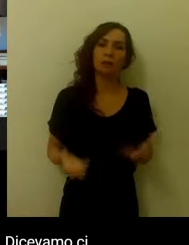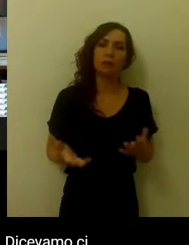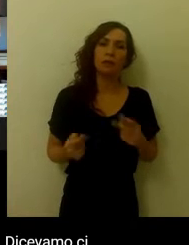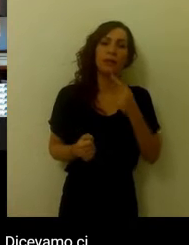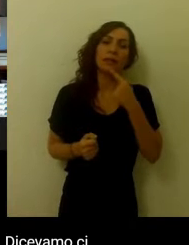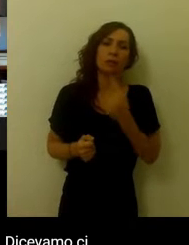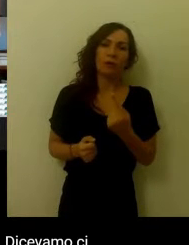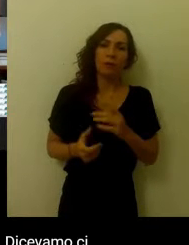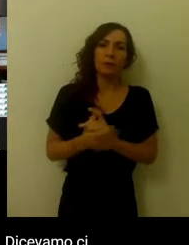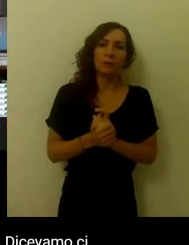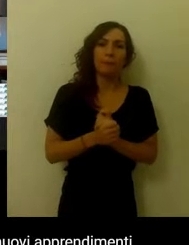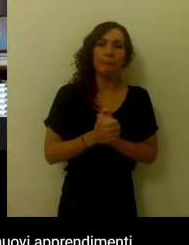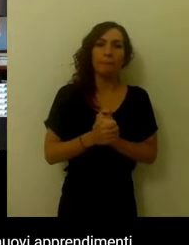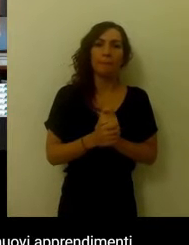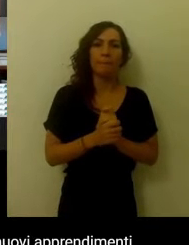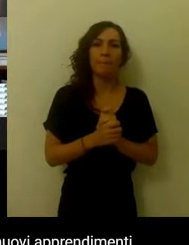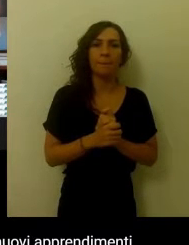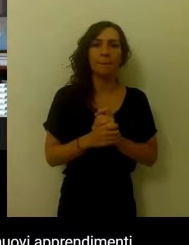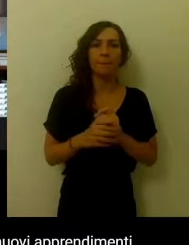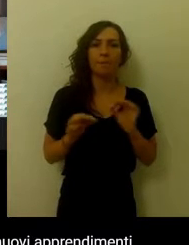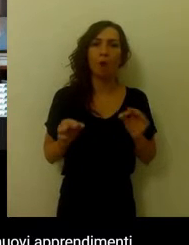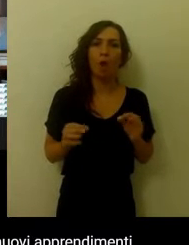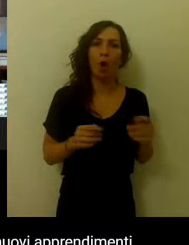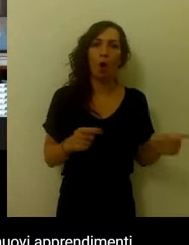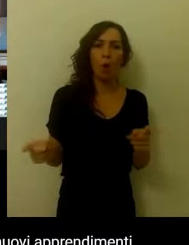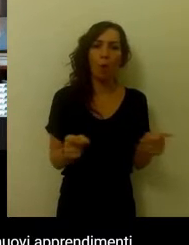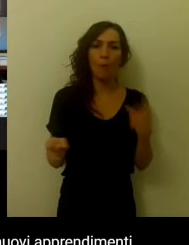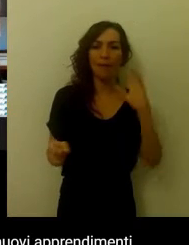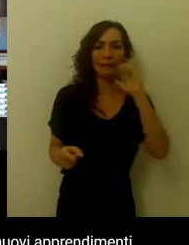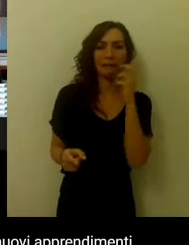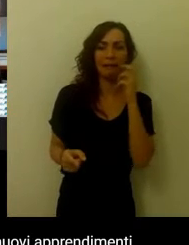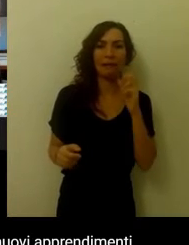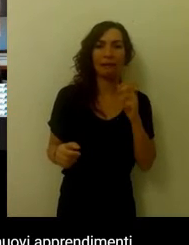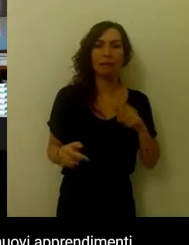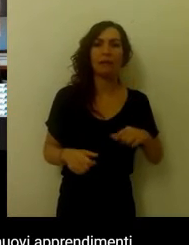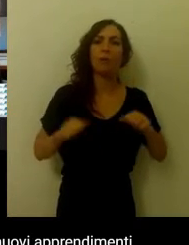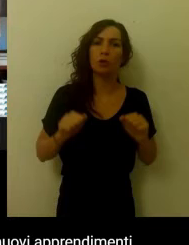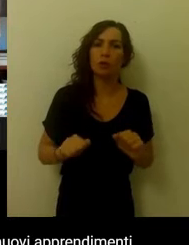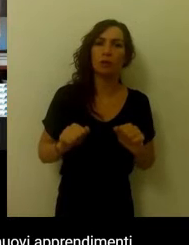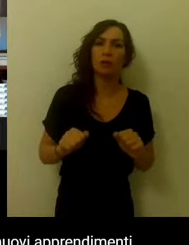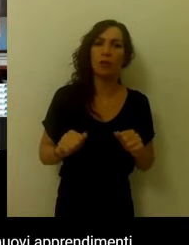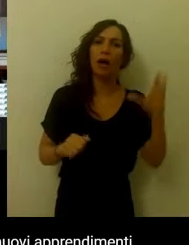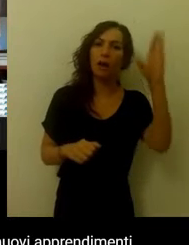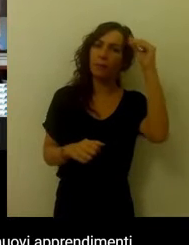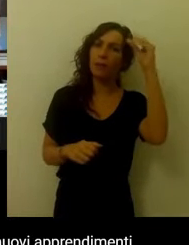Quindi, dicevamo, ci sono, possono esserci momenti di crisi, opportunità di nuovi apprendimenti.